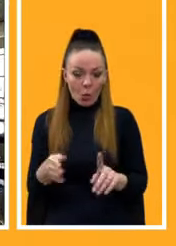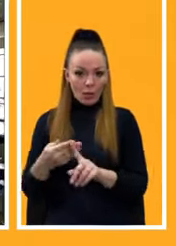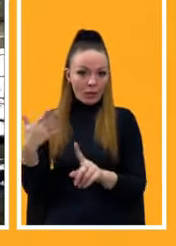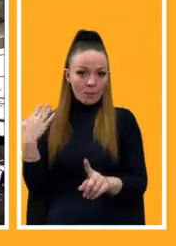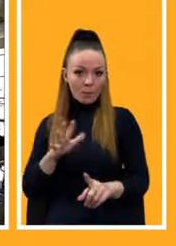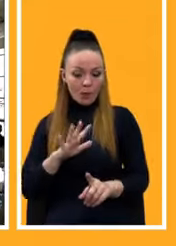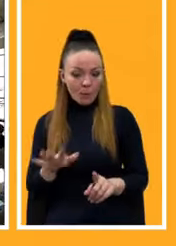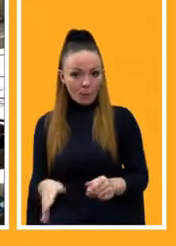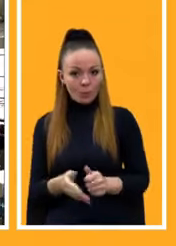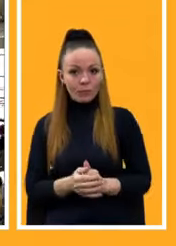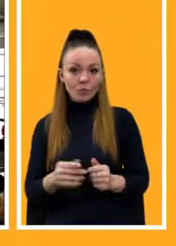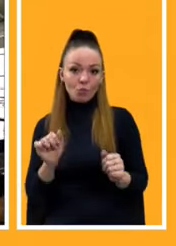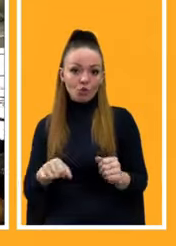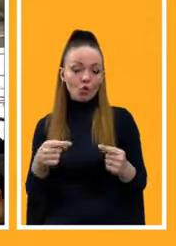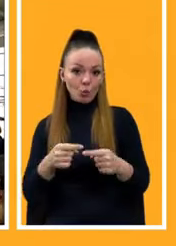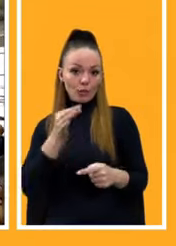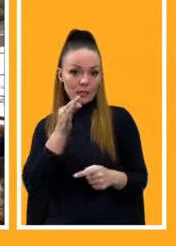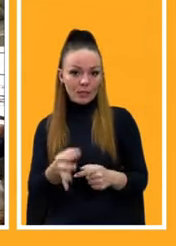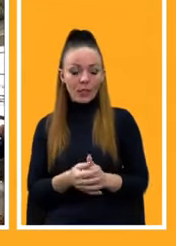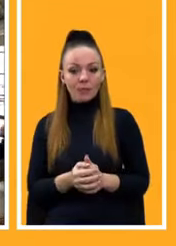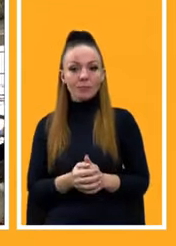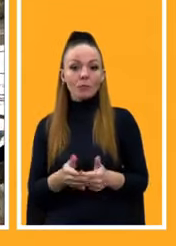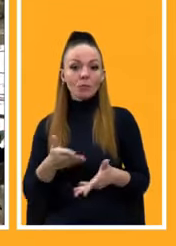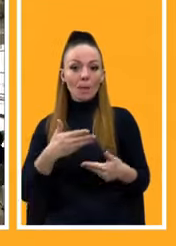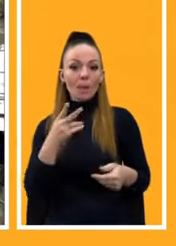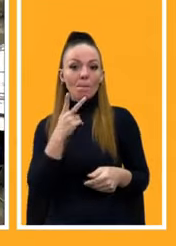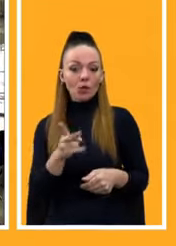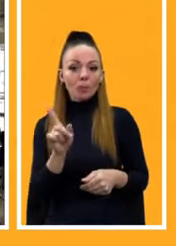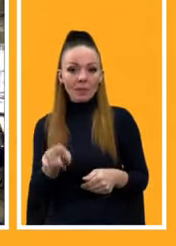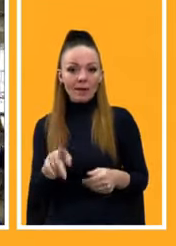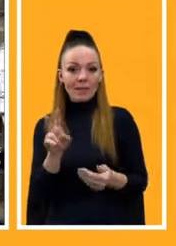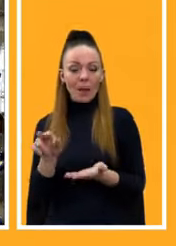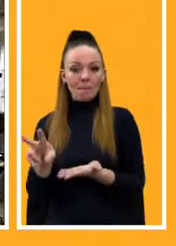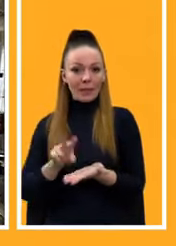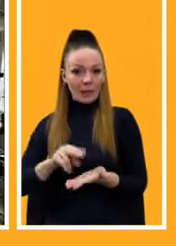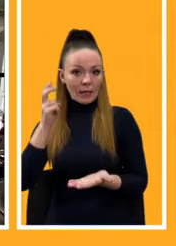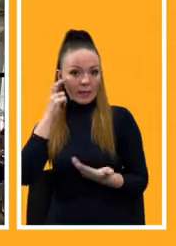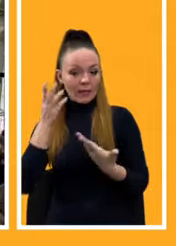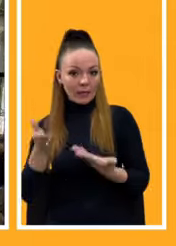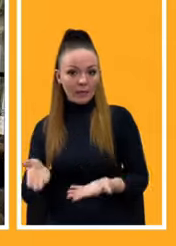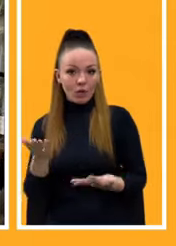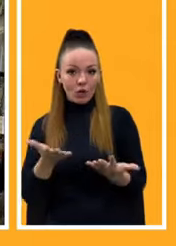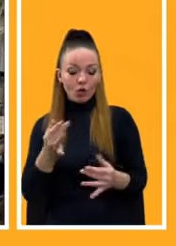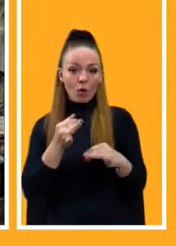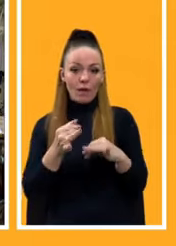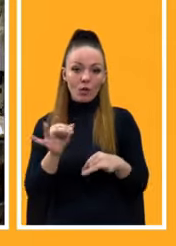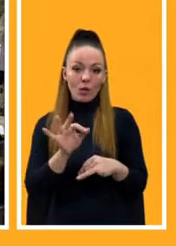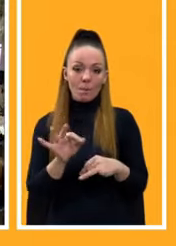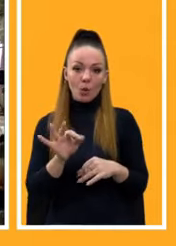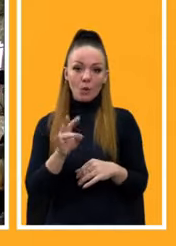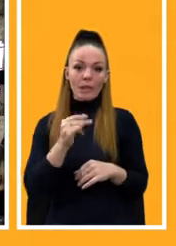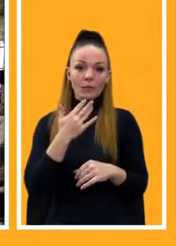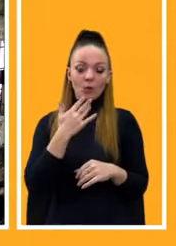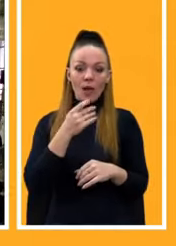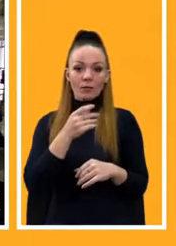Можна це точно сміливо сказати. Ми це бачимо навіть на прикладі Києва. Якщо говорити про національний